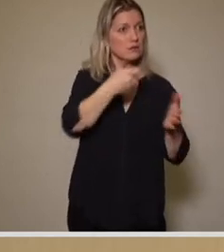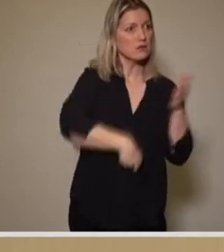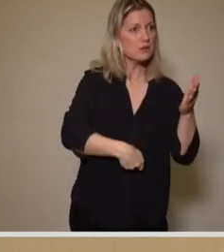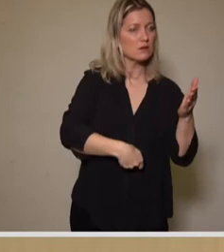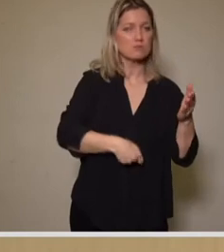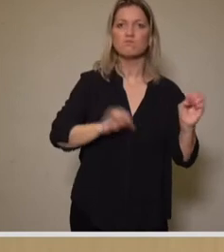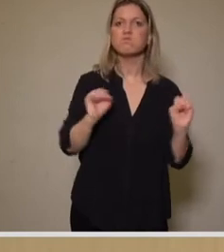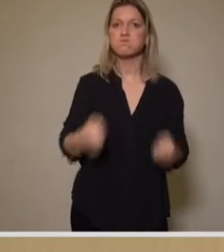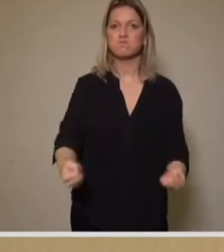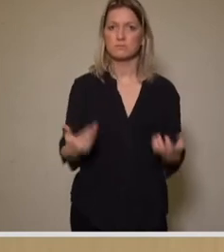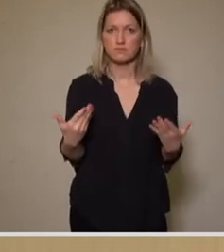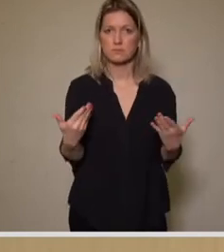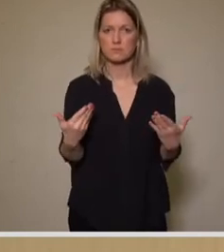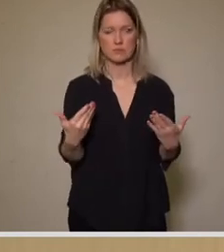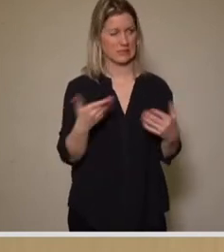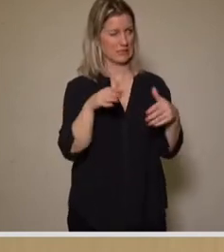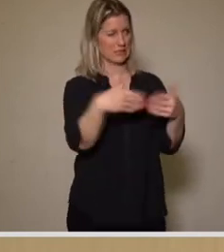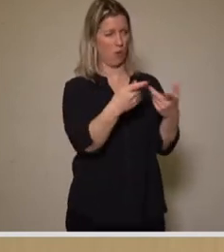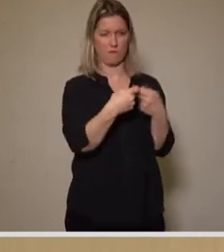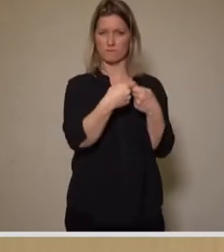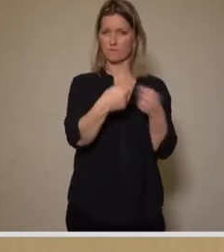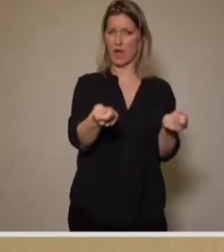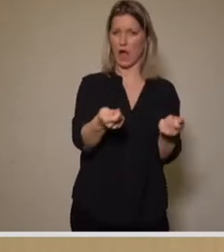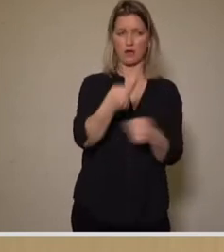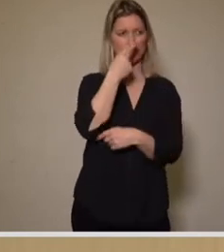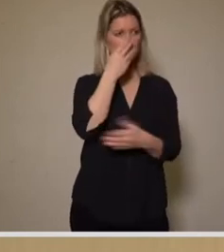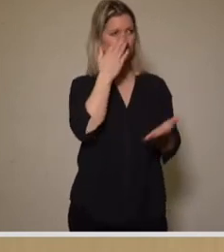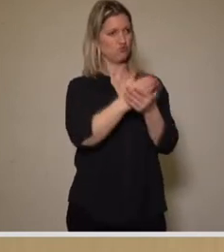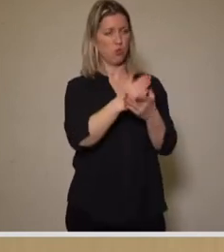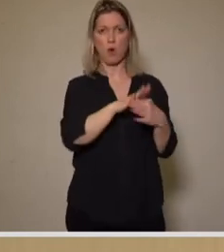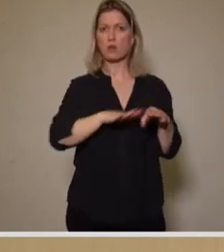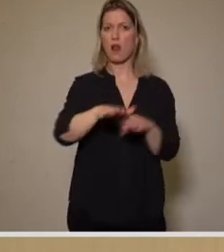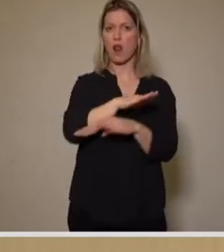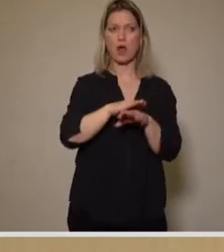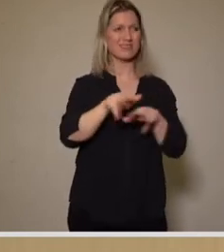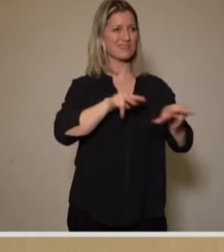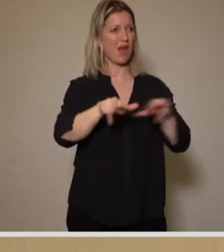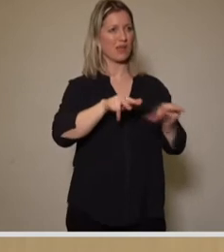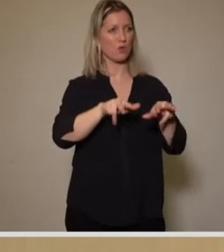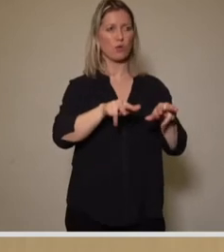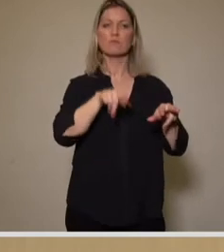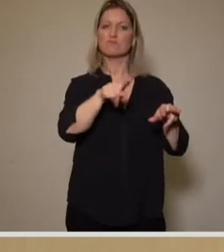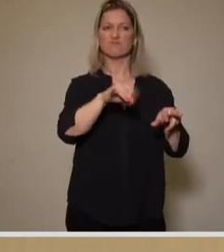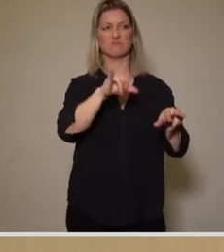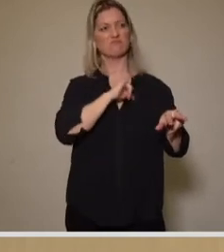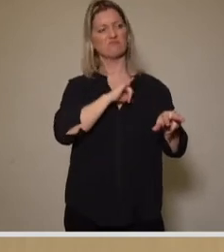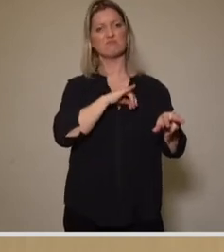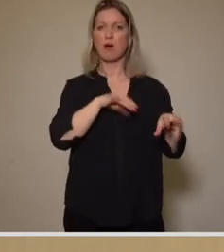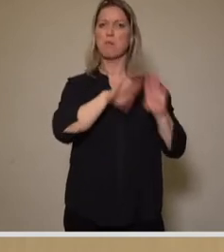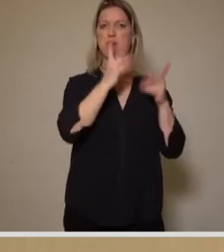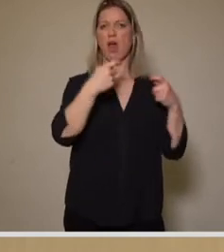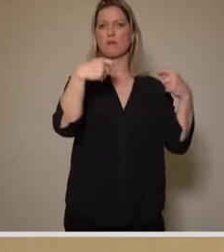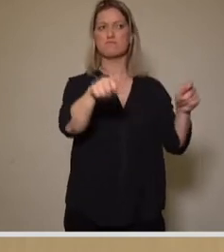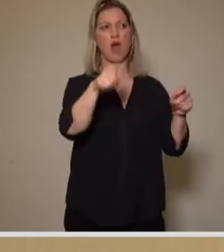Meinung nach zeigt diese Art des Verkaufes, dass die Landesregierung an den Bergbauinteressen festhält und das eben auch zu dem Zweck